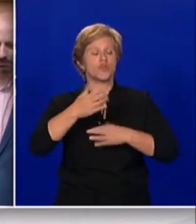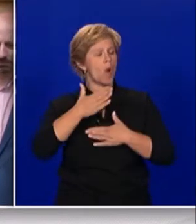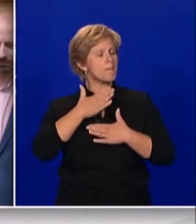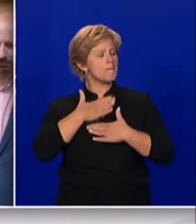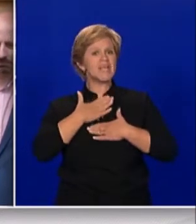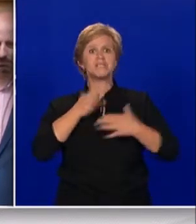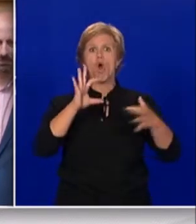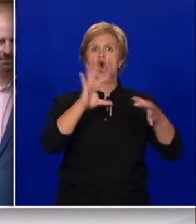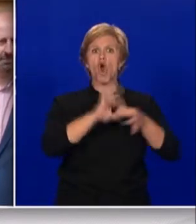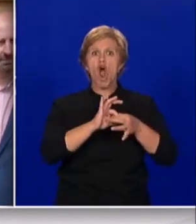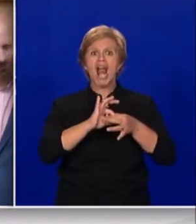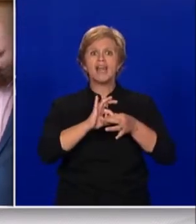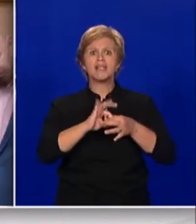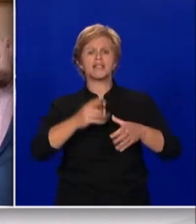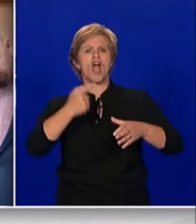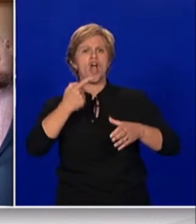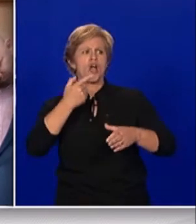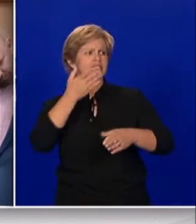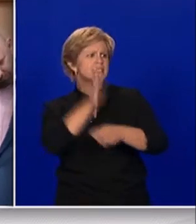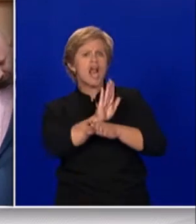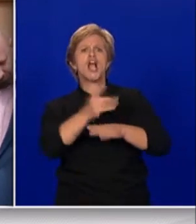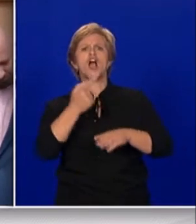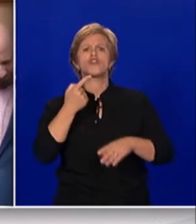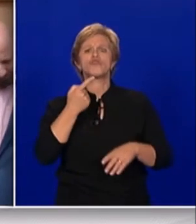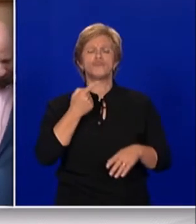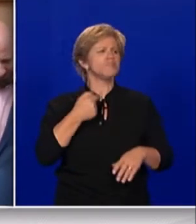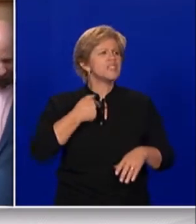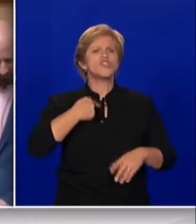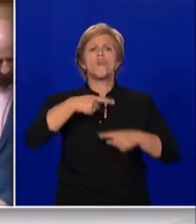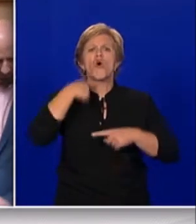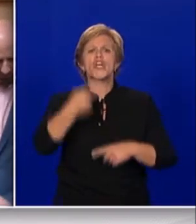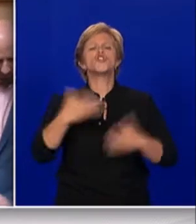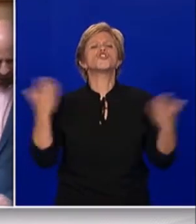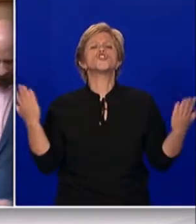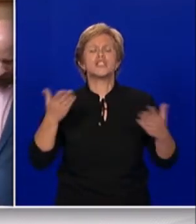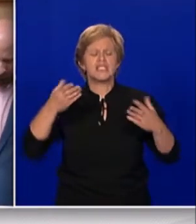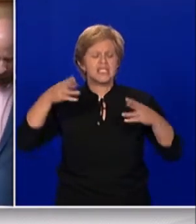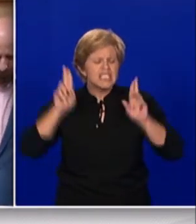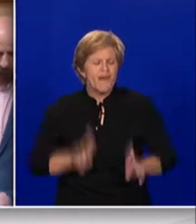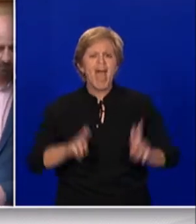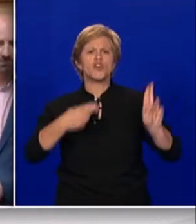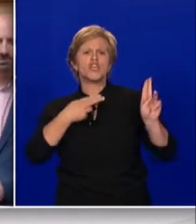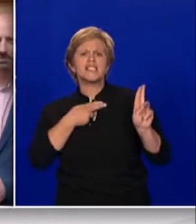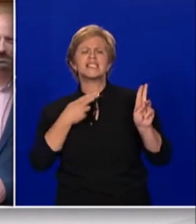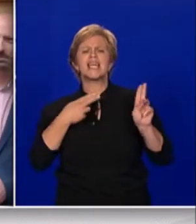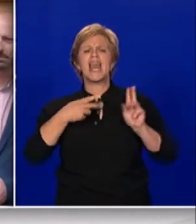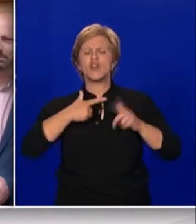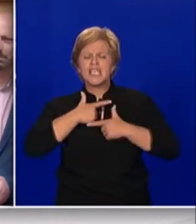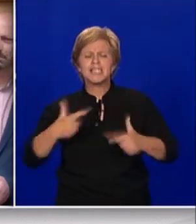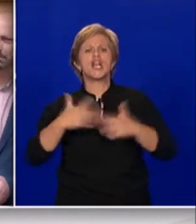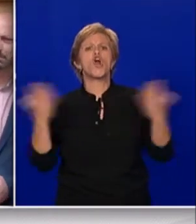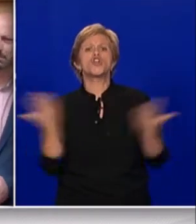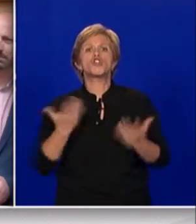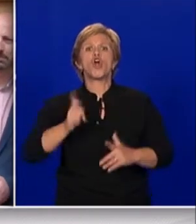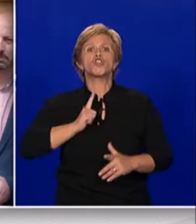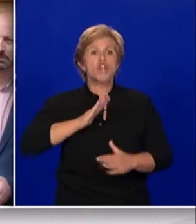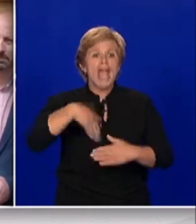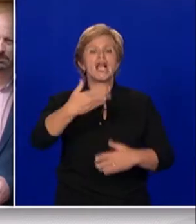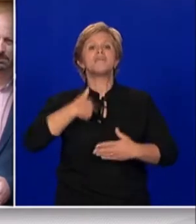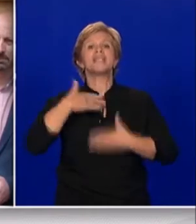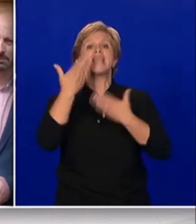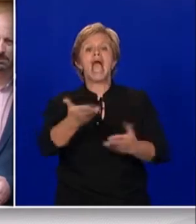koalicija koja će vam uvijek reći ono što nas čeka i za to dati svoje predloge i svoja